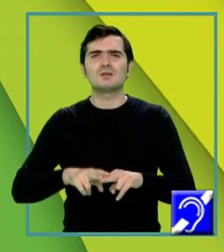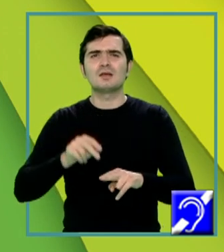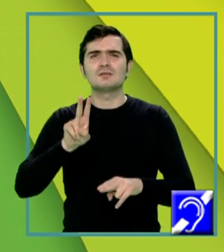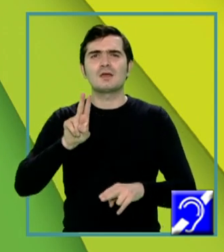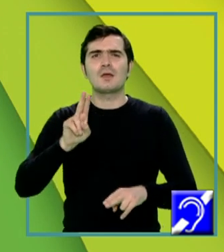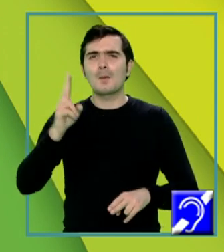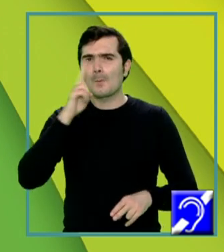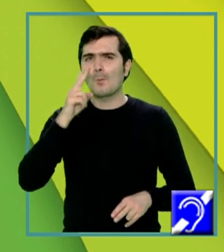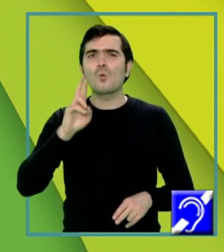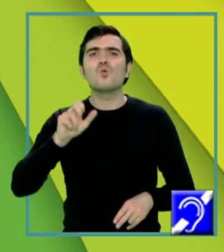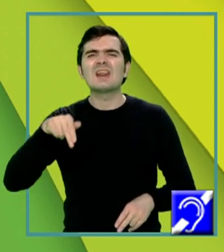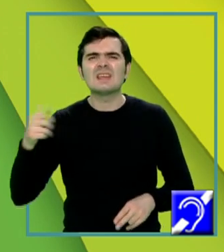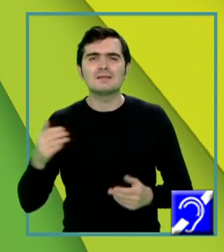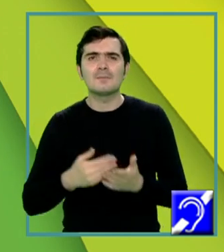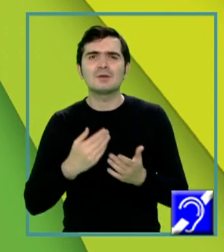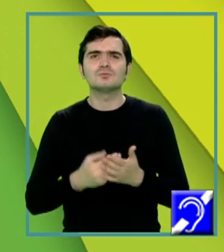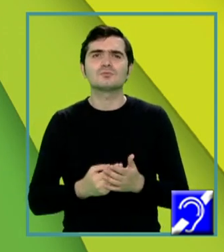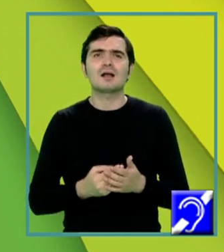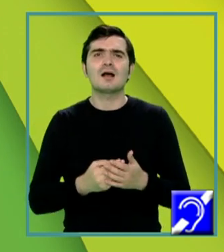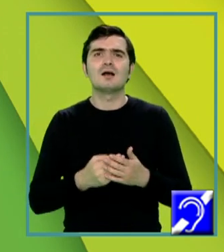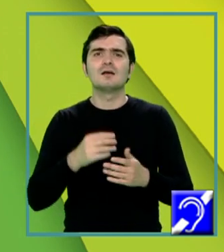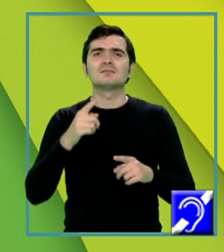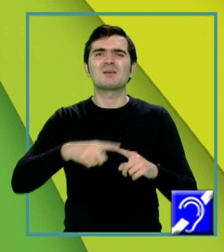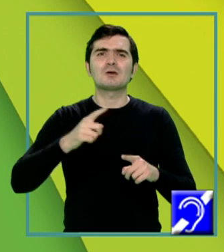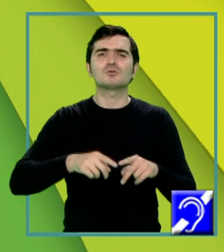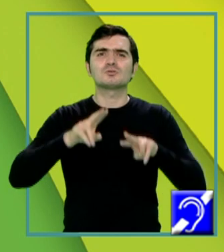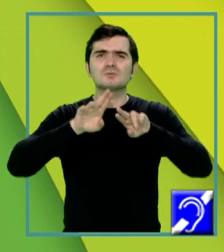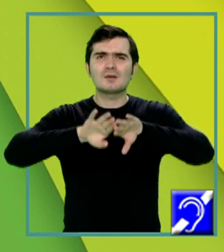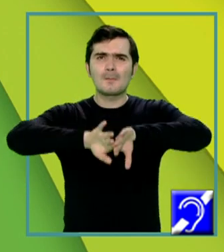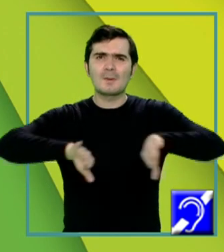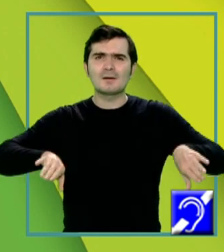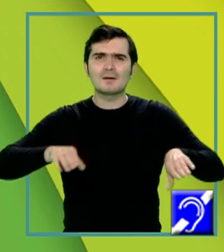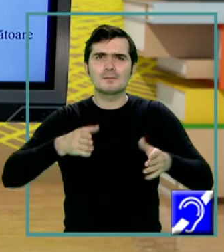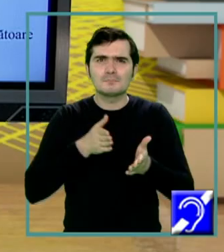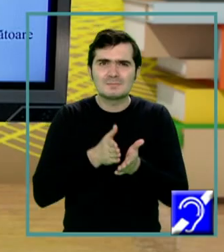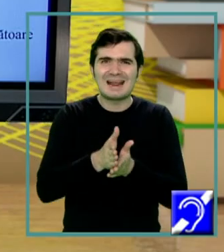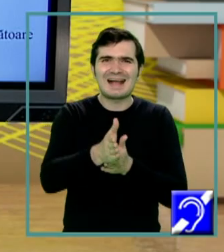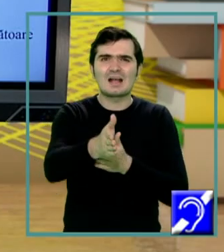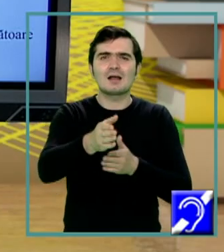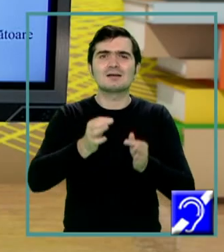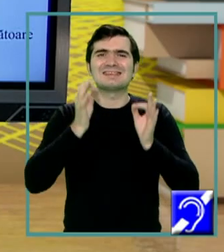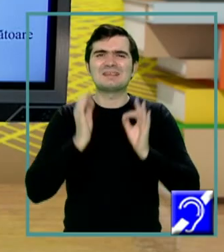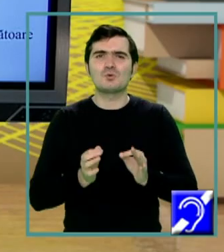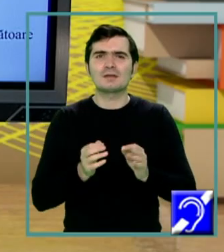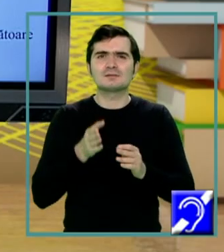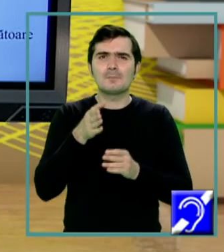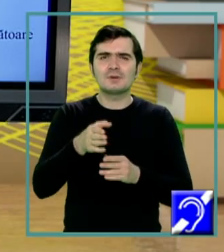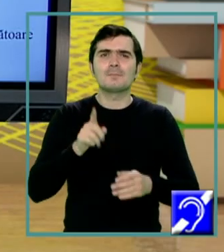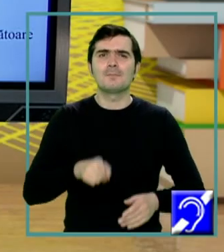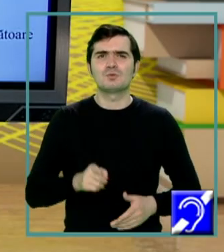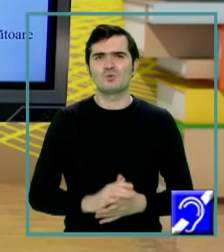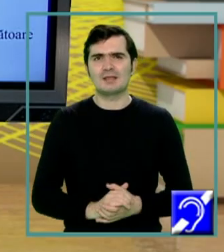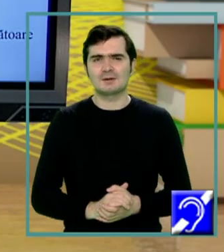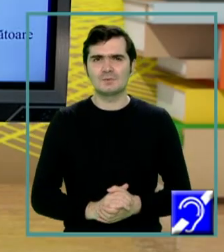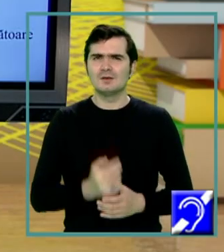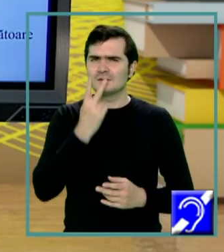pentru a permite trecerea în siguranță a spermatozoizilor prin uretră. Să discutăm în continuare și despre